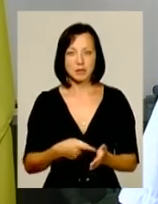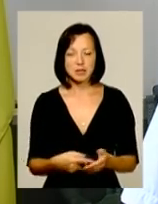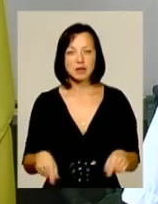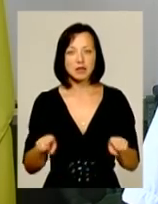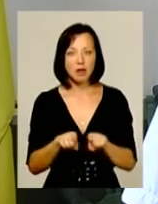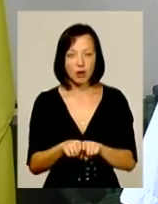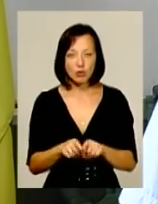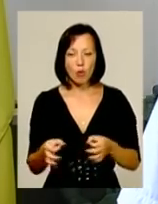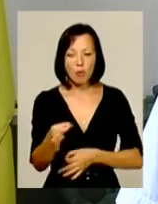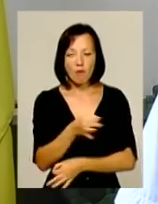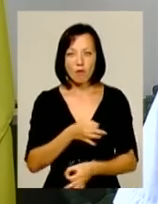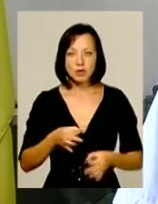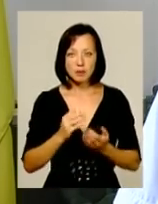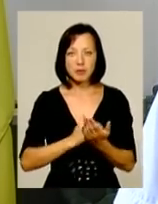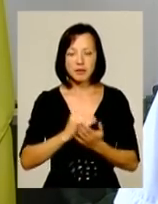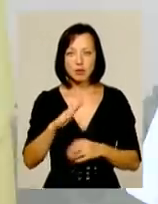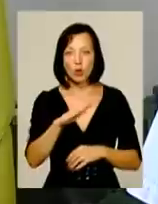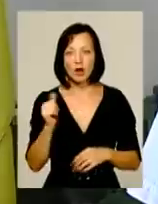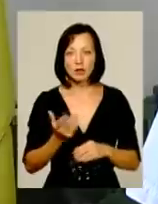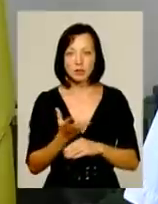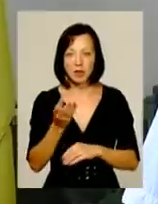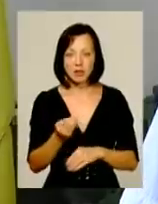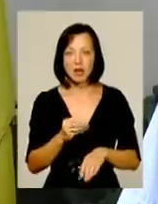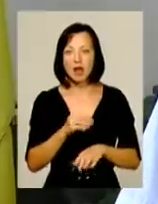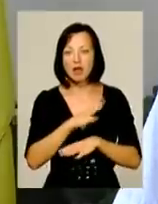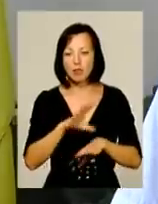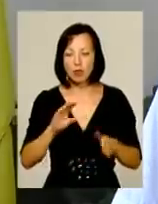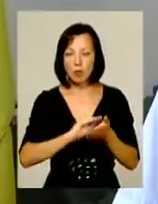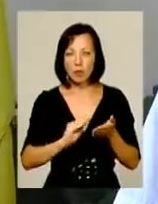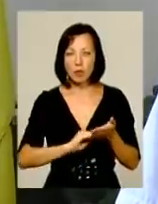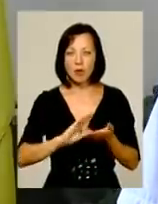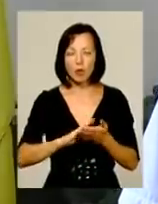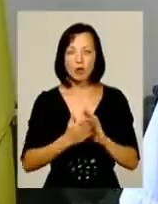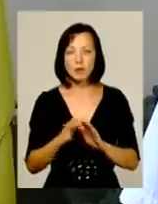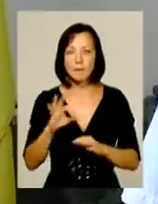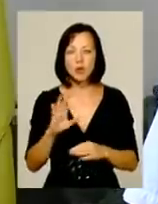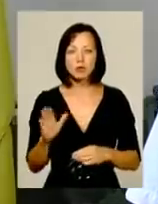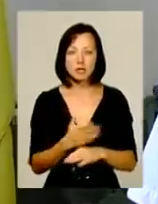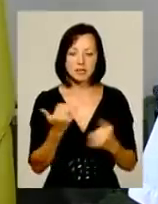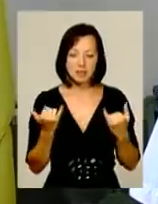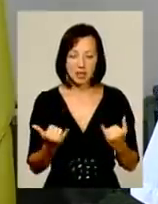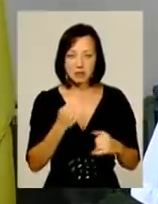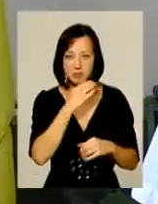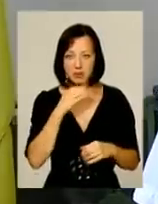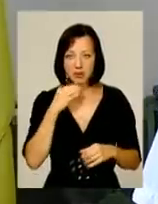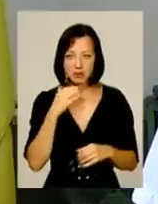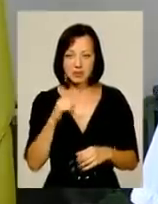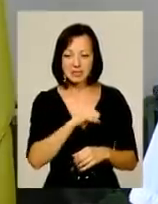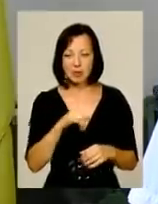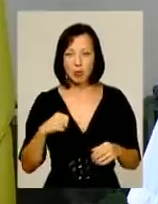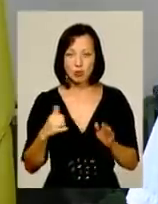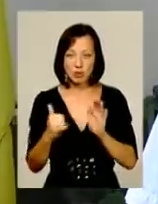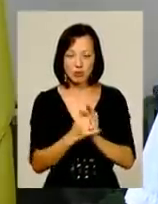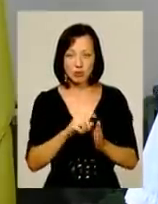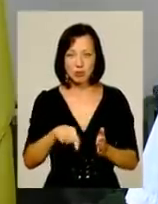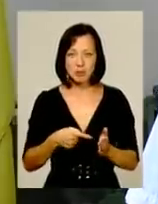Також обговорюється підвищення орендної плати. Також не було приписано положення про демонтаж тимчасових споруд. Наразі дуже багато самовійно встановлюється в